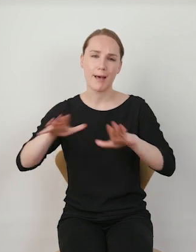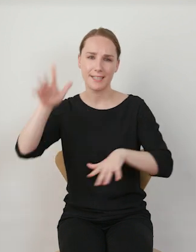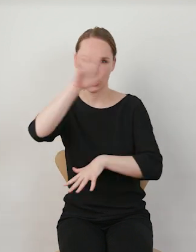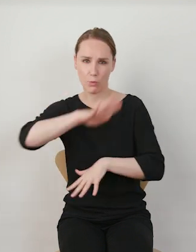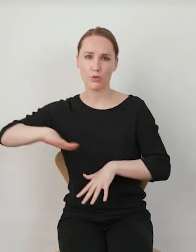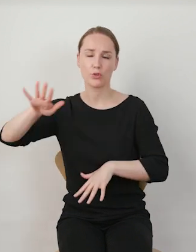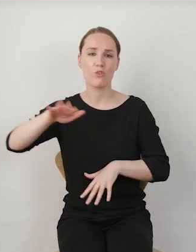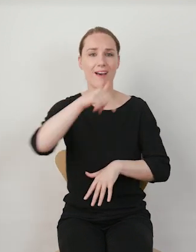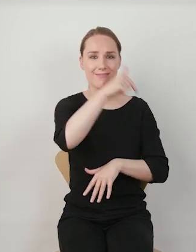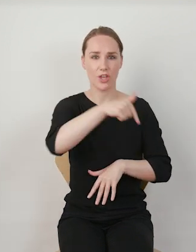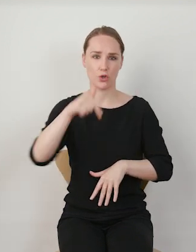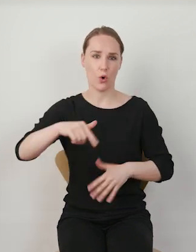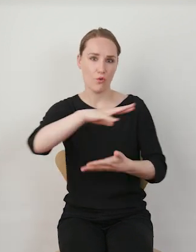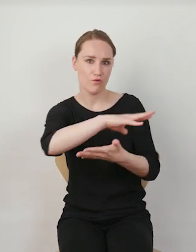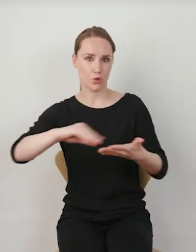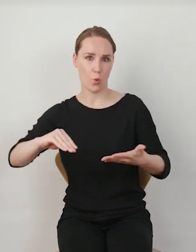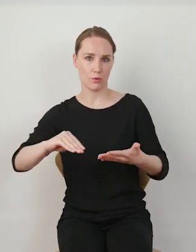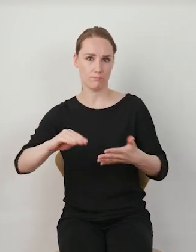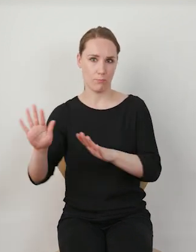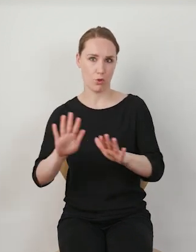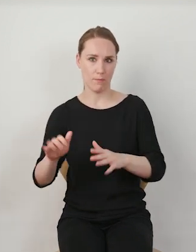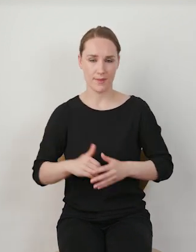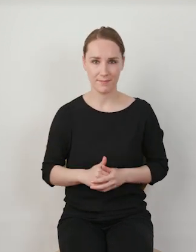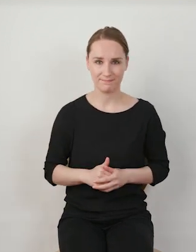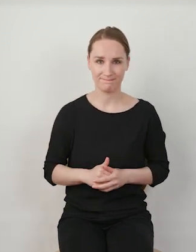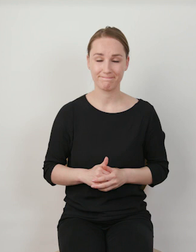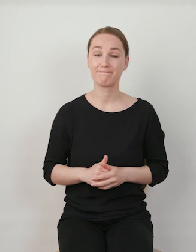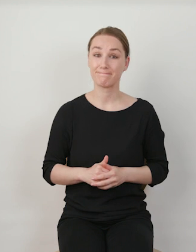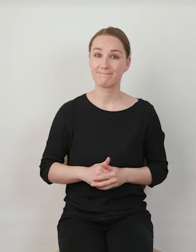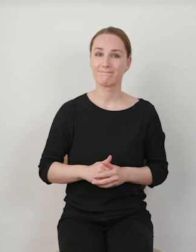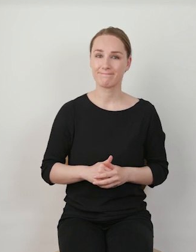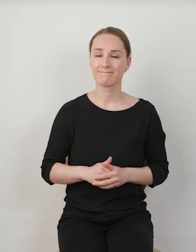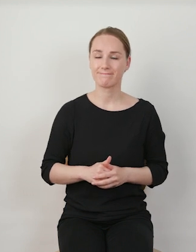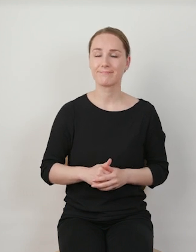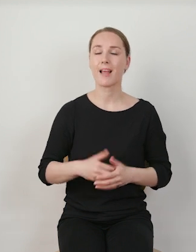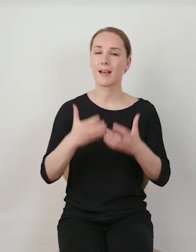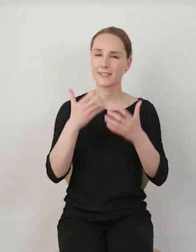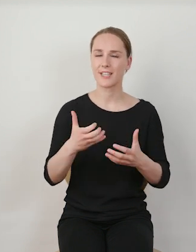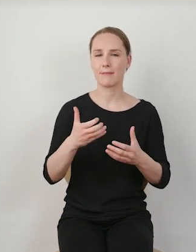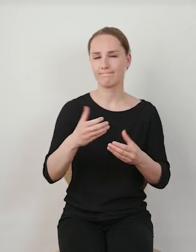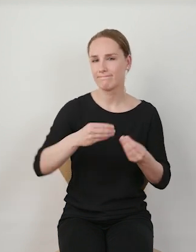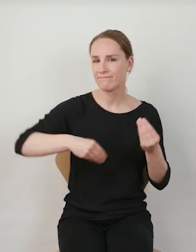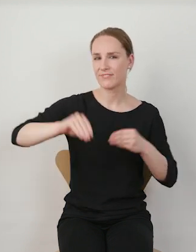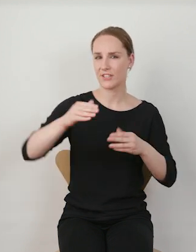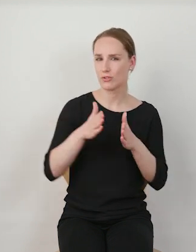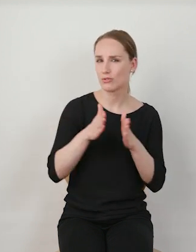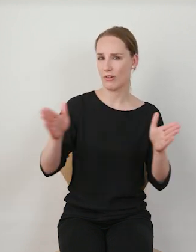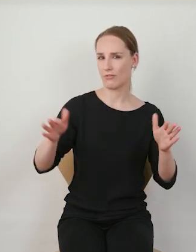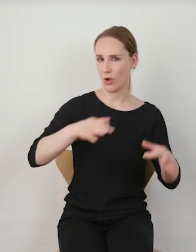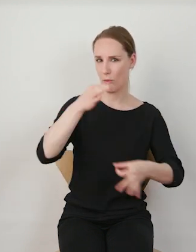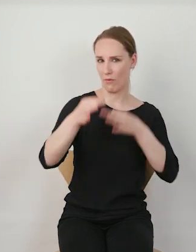właśnie do TikToka. Ale ja chciałabym na to zagadnienie, na to pojęcie spojrzeć nieco szerzej, dlatego że